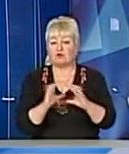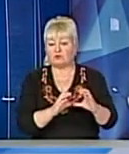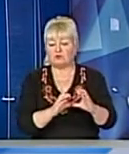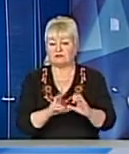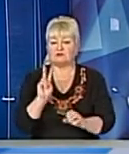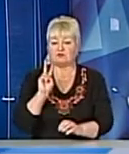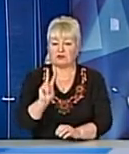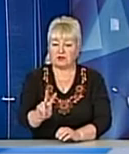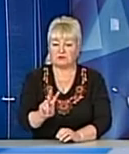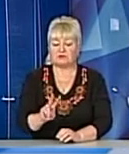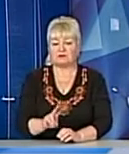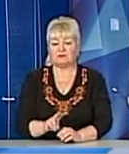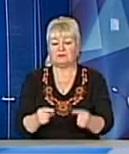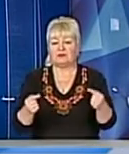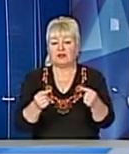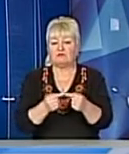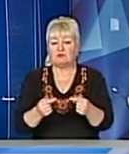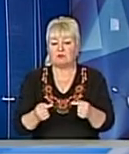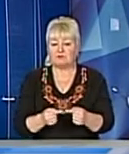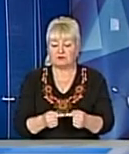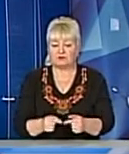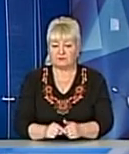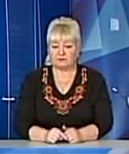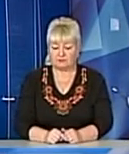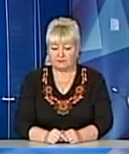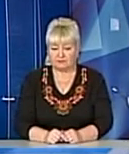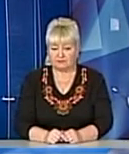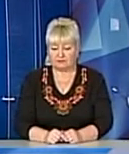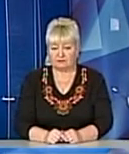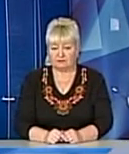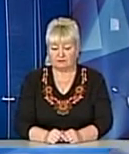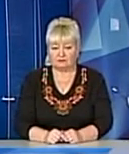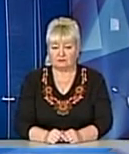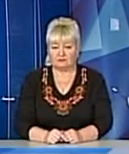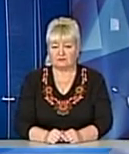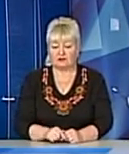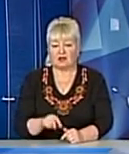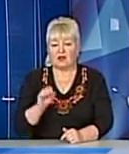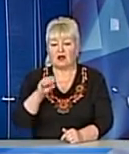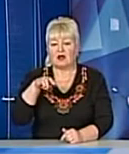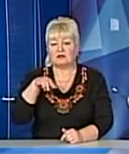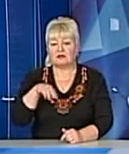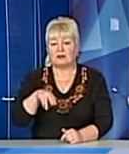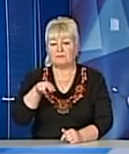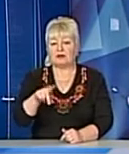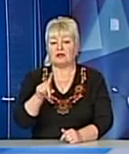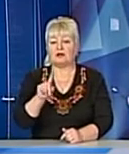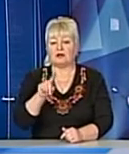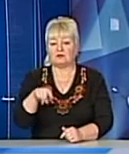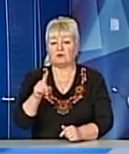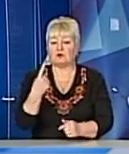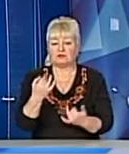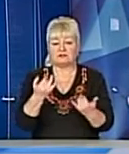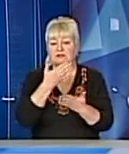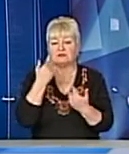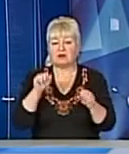тролейбусів Відповідно, на зараз АТП-1 немає можливості його придбати, тому будемо